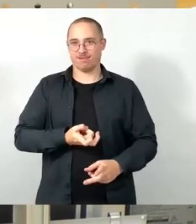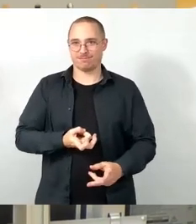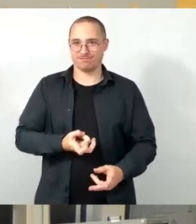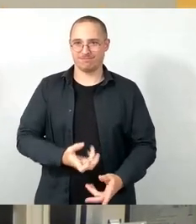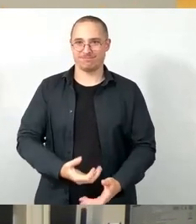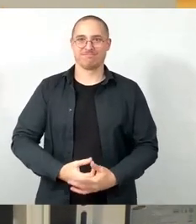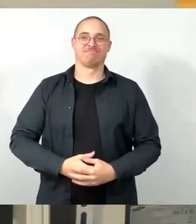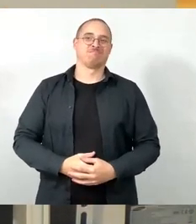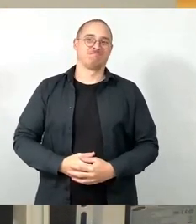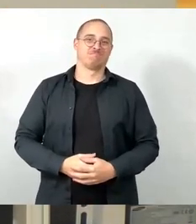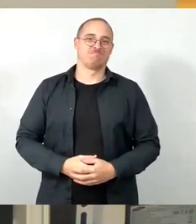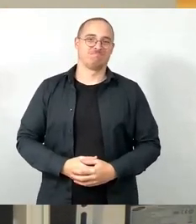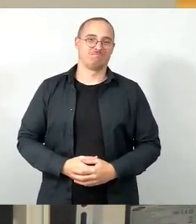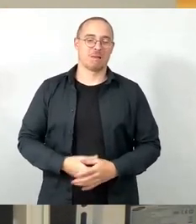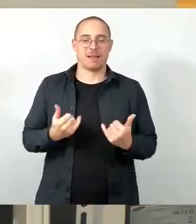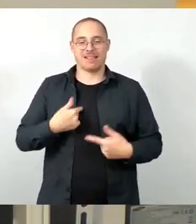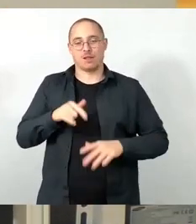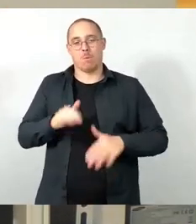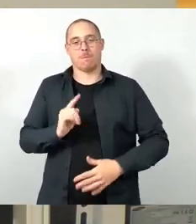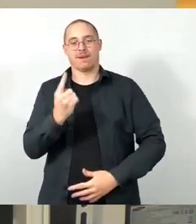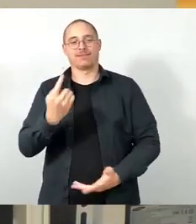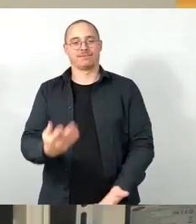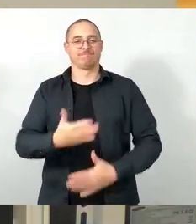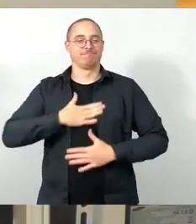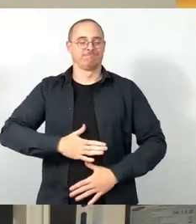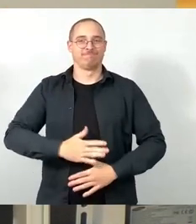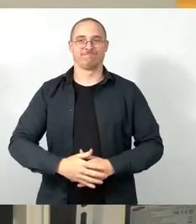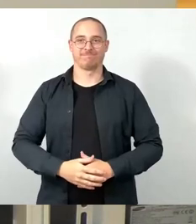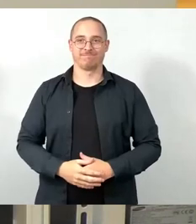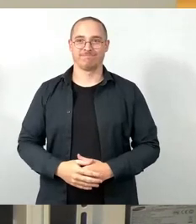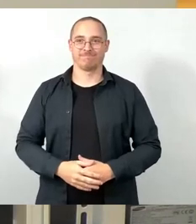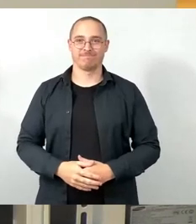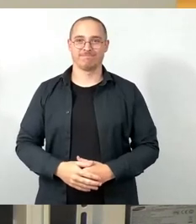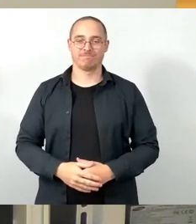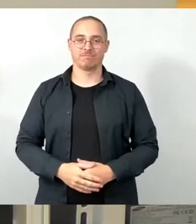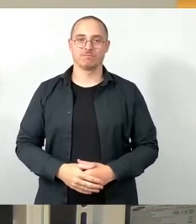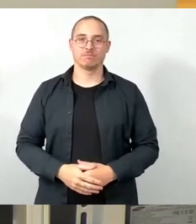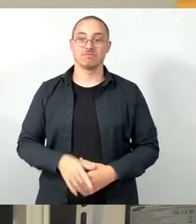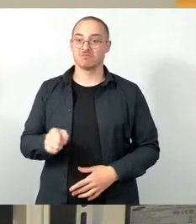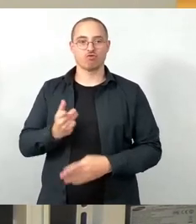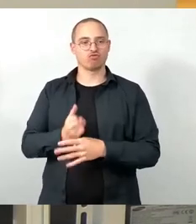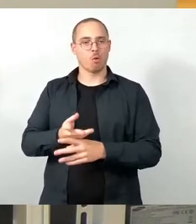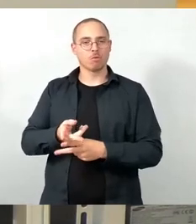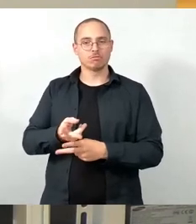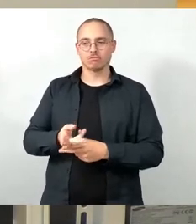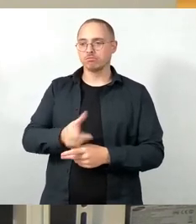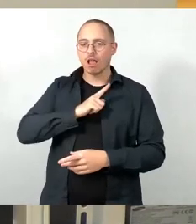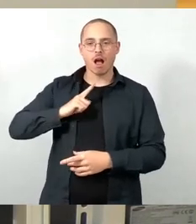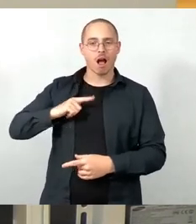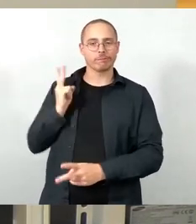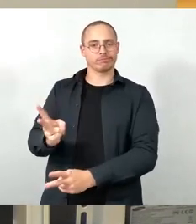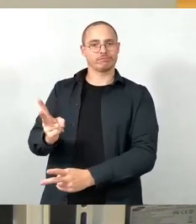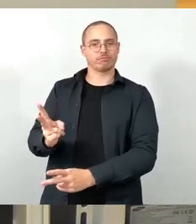Der Antrag liegt ja schon ganz lange. Ich bin froh, dass wir heute mal dazukommen, ihn abschließend zu besprechen. Geht eigentlich nur um eine Kleinigkeit